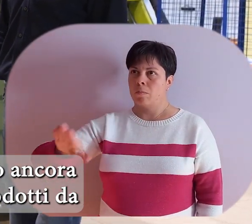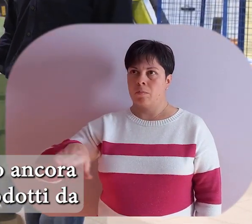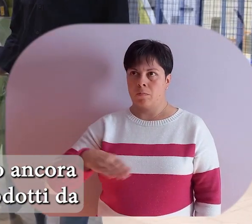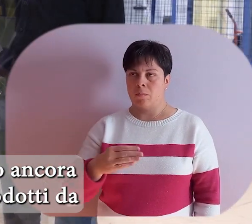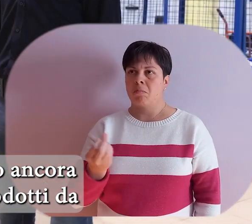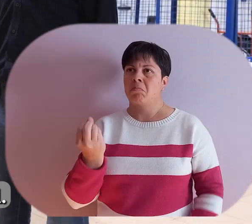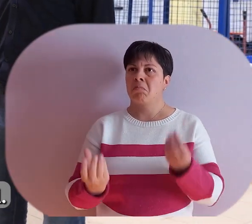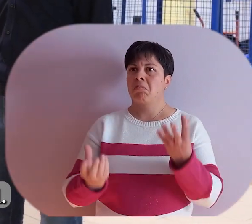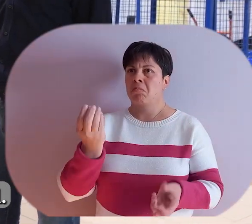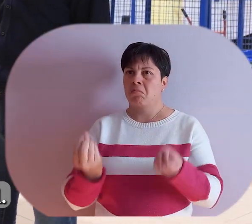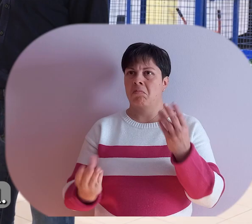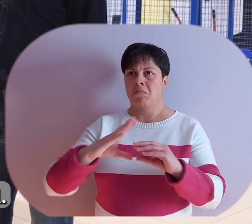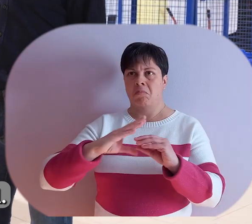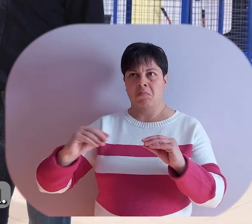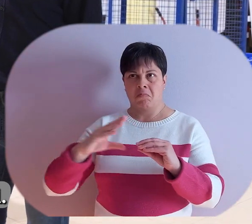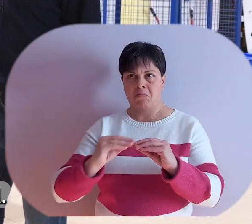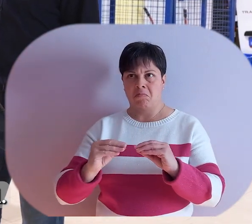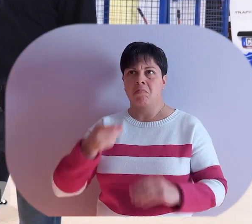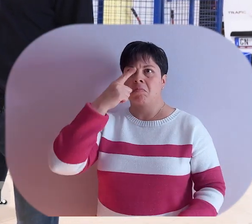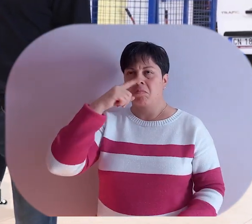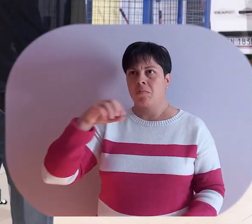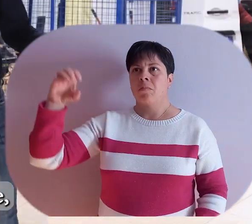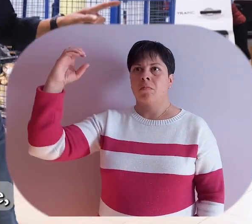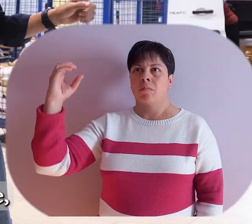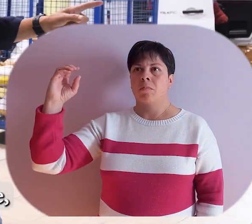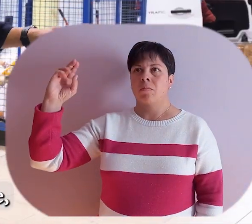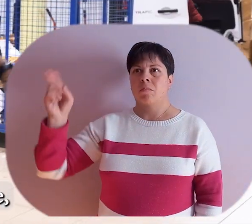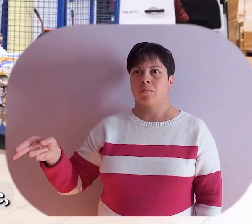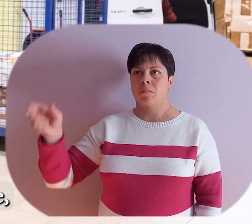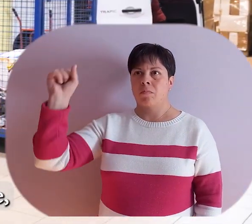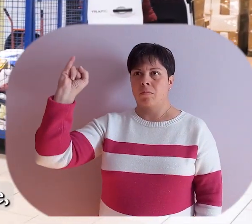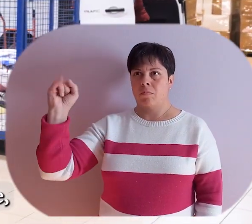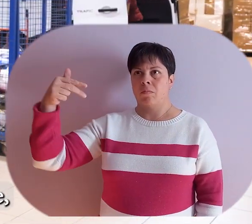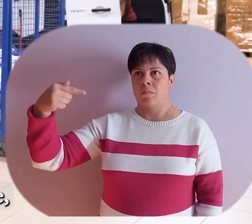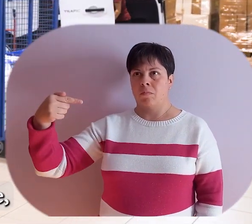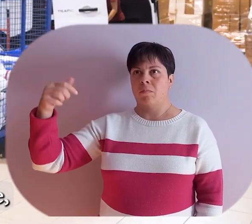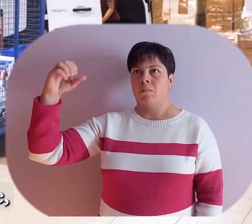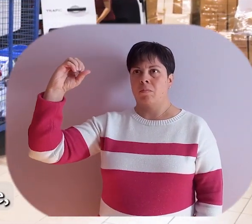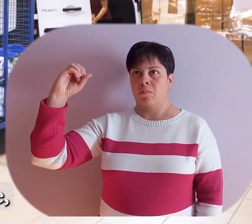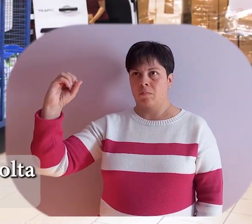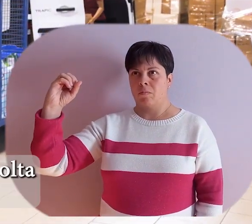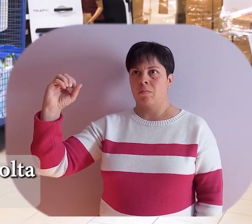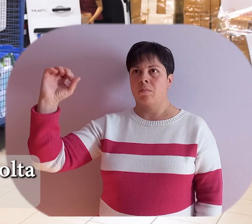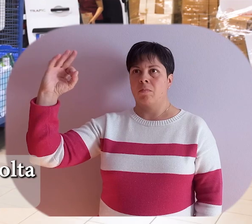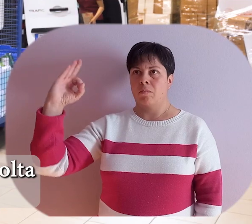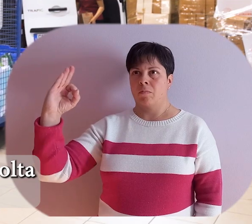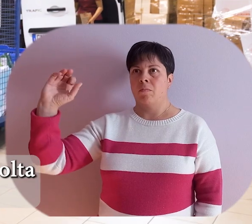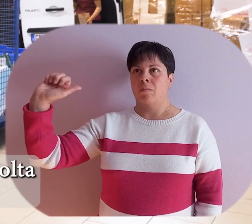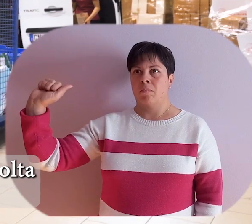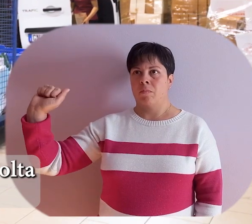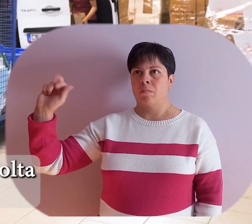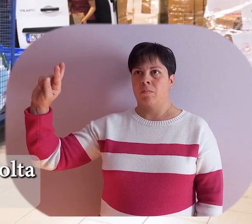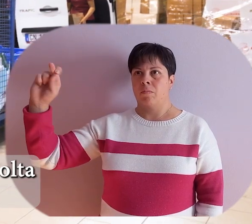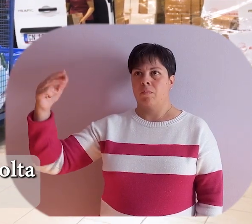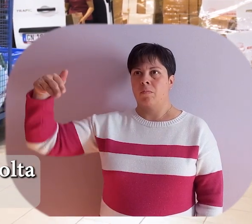prodotti da abbinare ai fitofarmaci. Sul lato sinistro invece svolgiamo attività